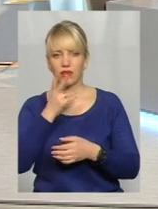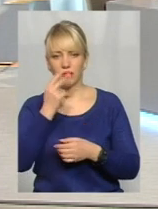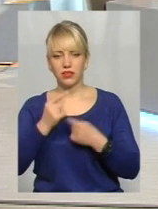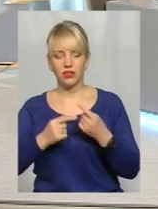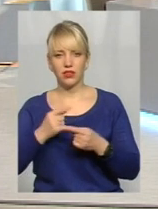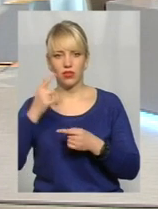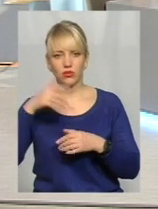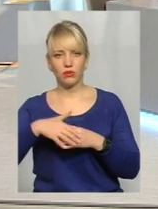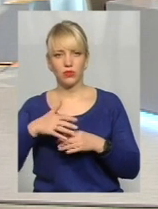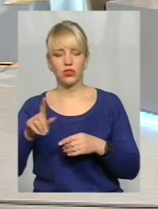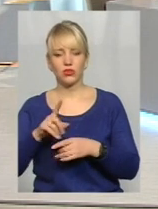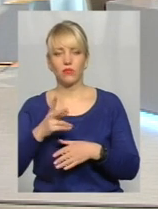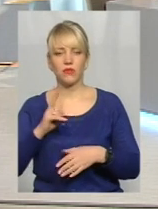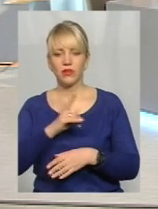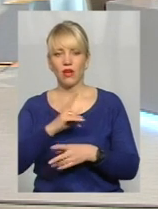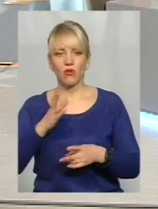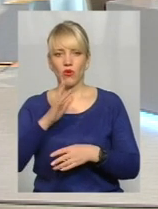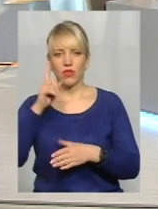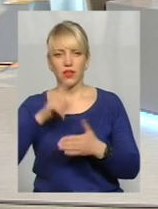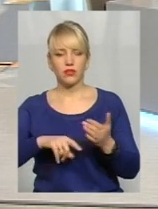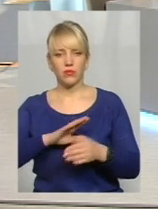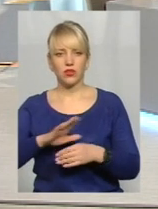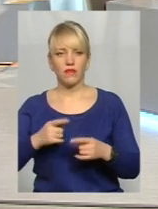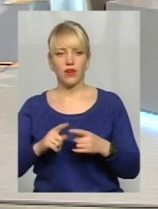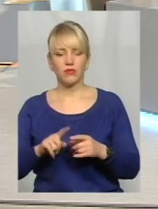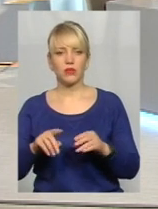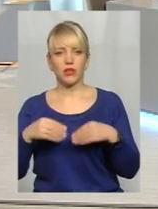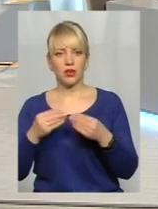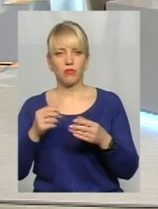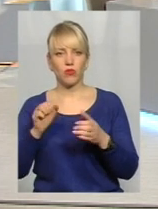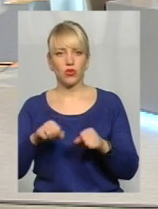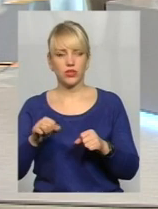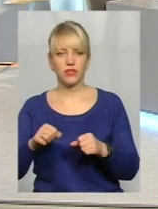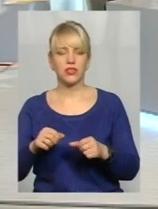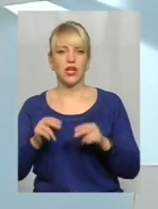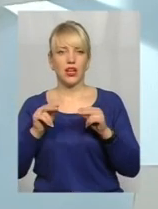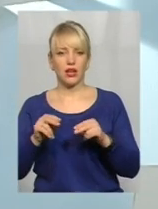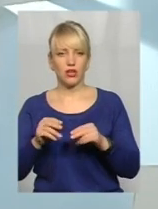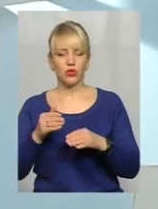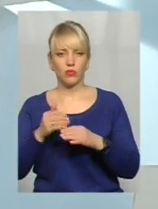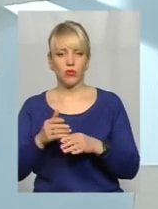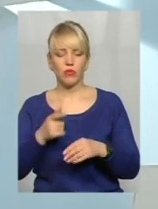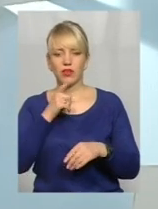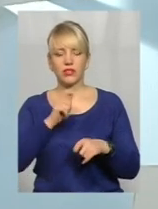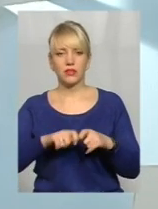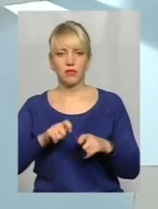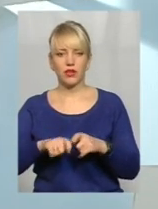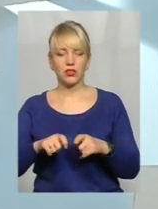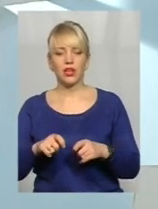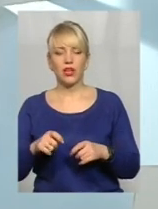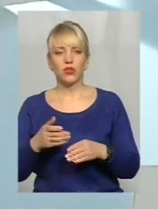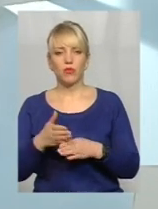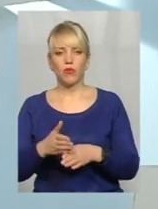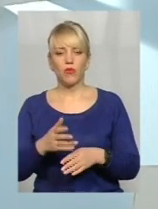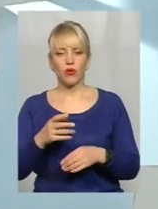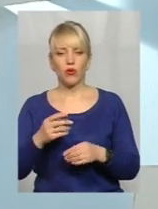що ми ні на кого не сподіваємось, але проте ми представимо ті можливості грантової допомоги, кредитної допомоги і експертної допомоги для підприємців, які,